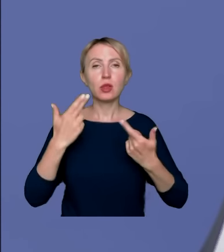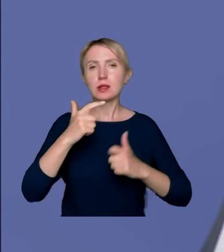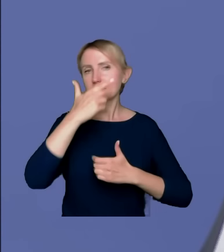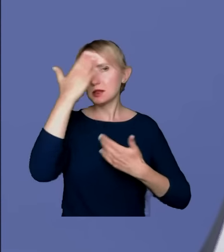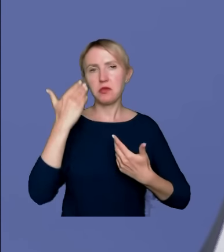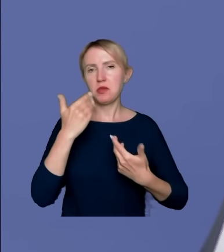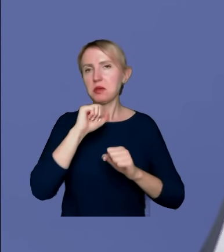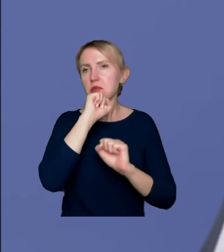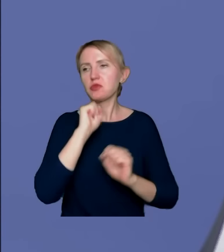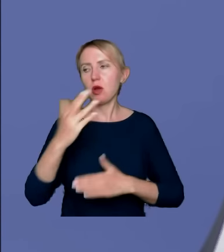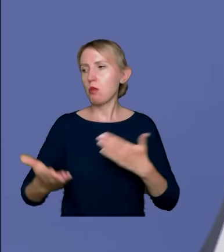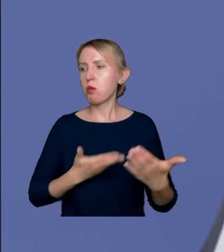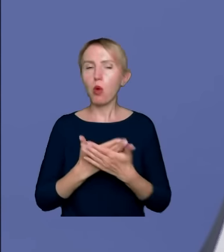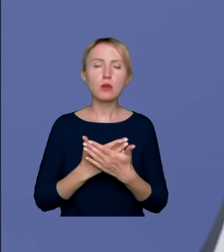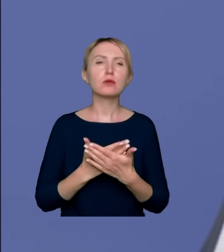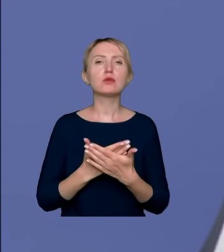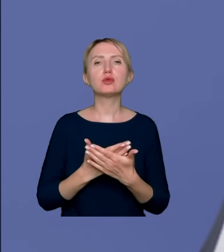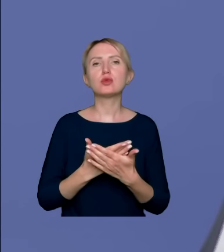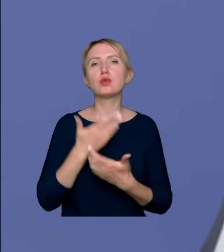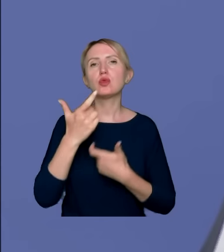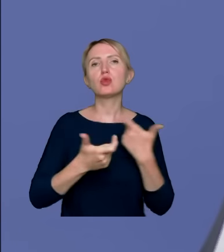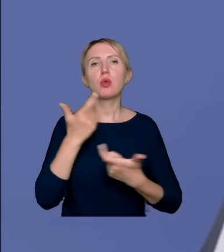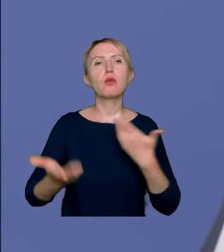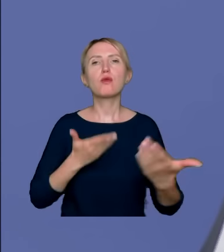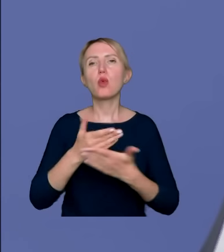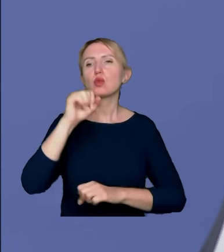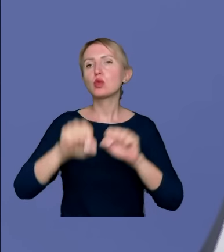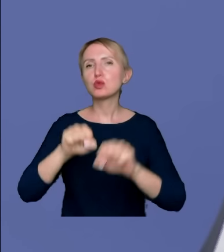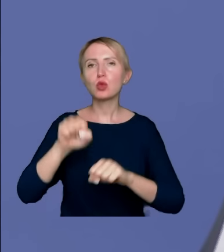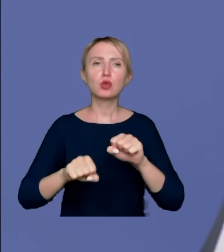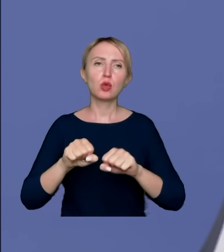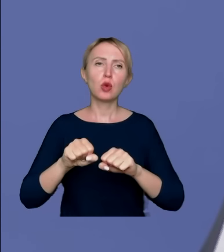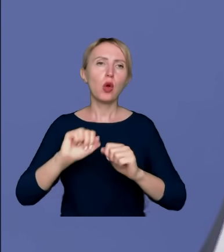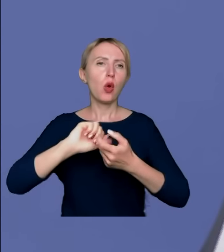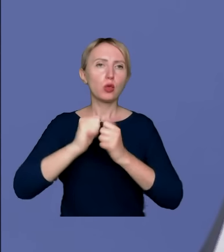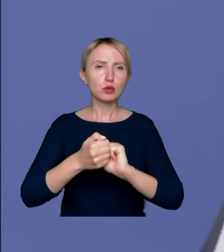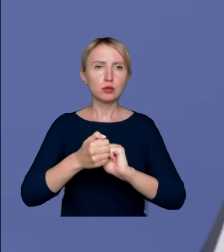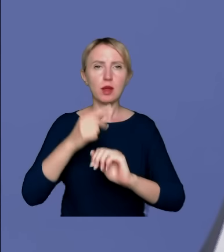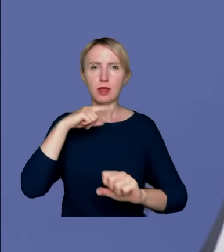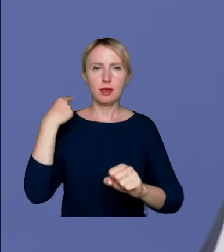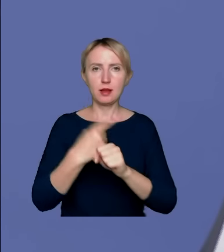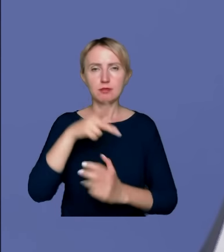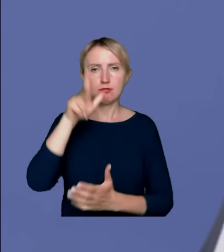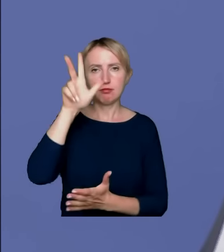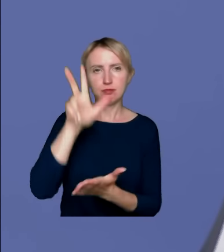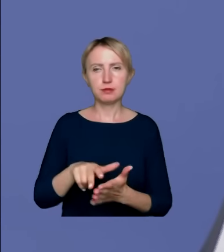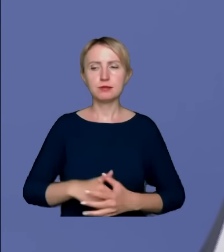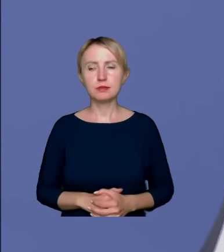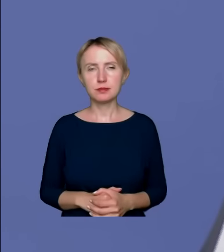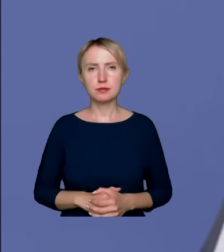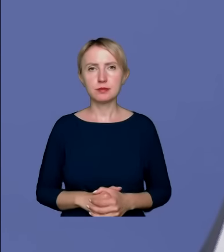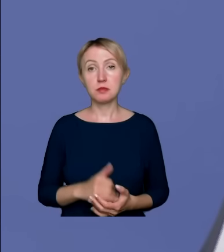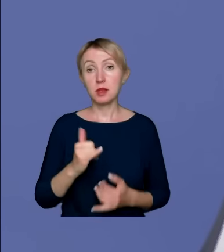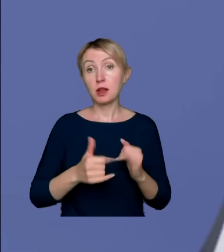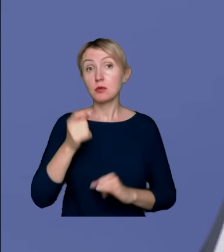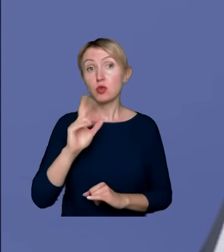pozwów, czy składania jakichś wniosków do sądu o zmianę trybu tego konkursu. Jak się pojawią, będziemy się